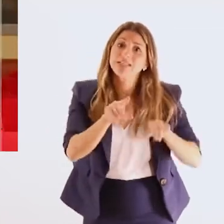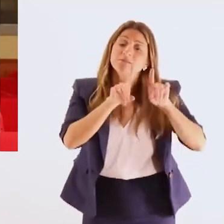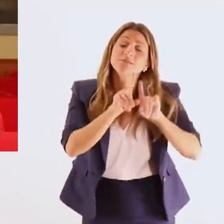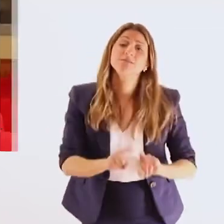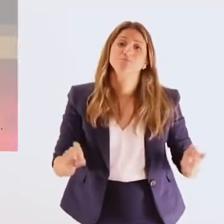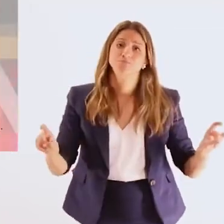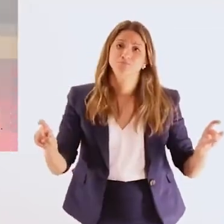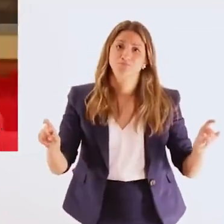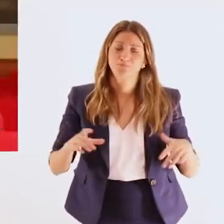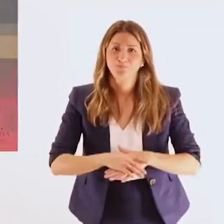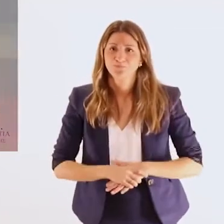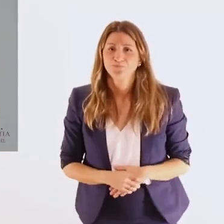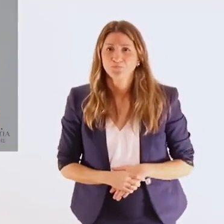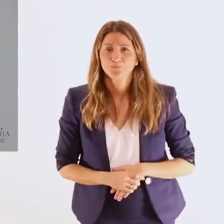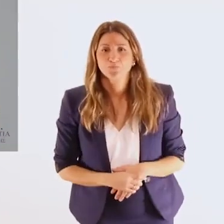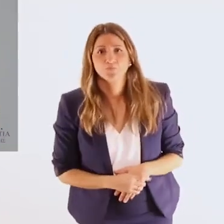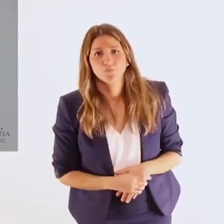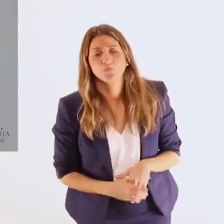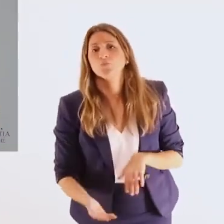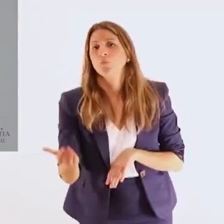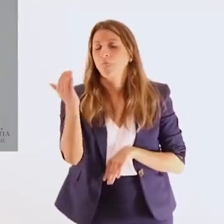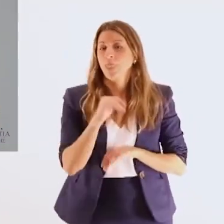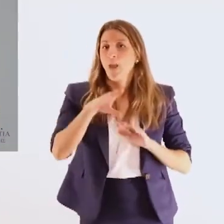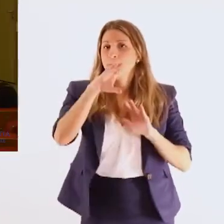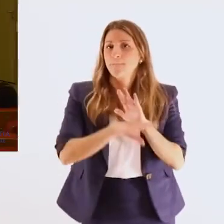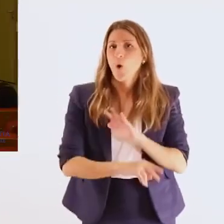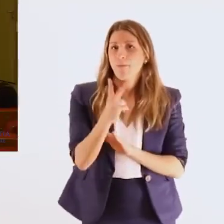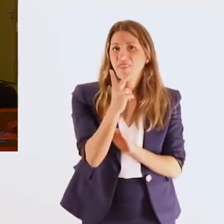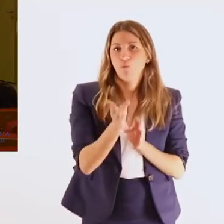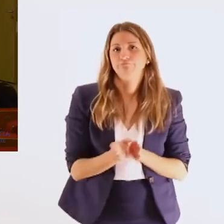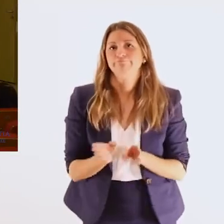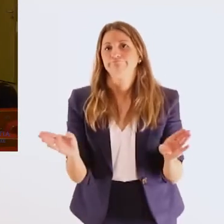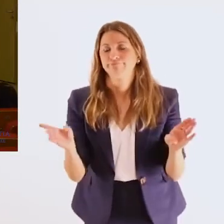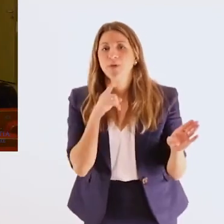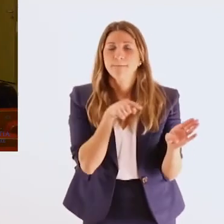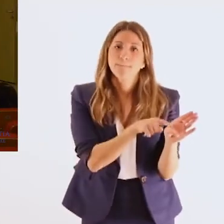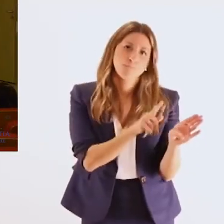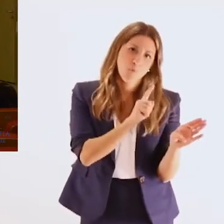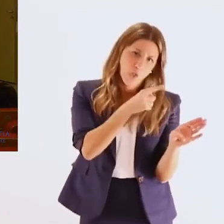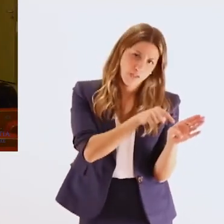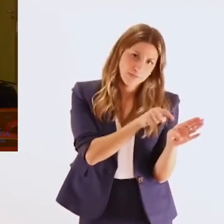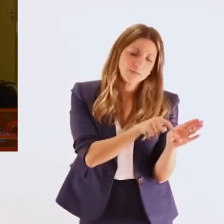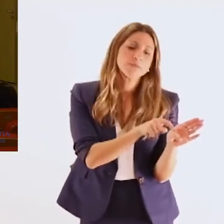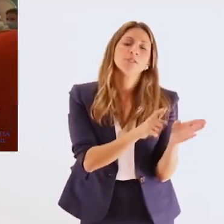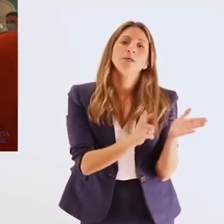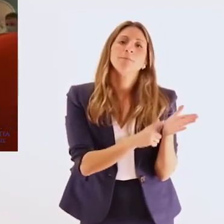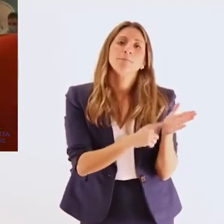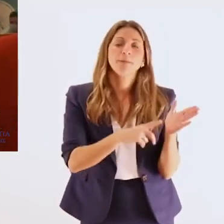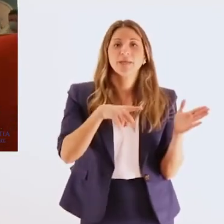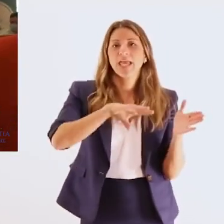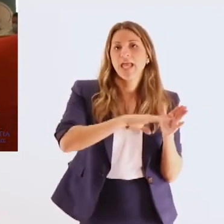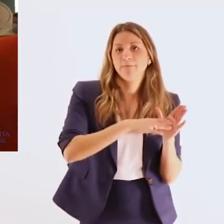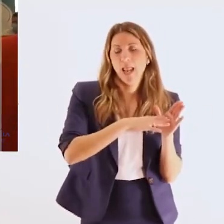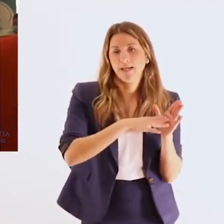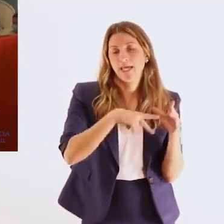αναπηρίας Ωραία Το πρόγραμμα χωρίζεται σε δύο μεγάλες ενότητες Η πρώτη ενότητα στοχεύει να εξυκαιώσει τα